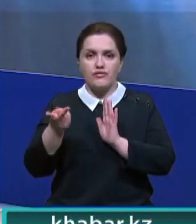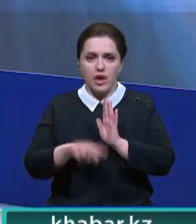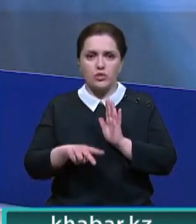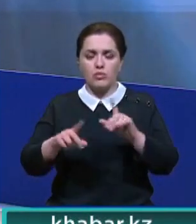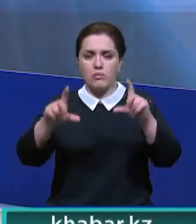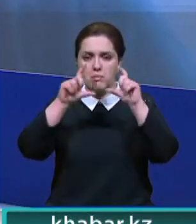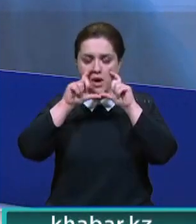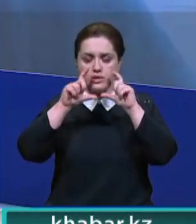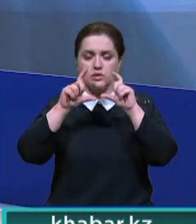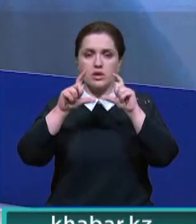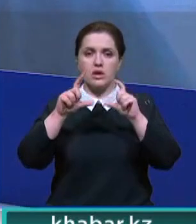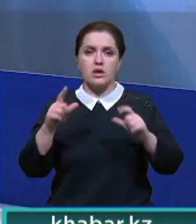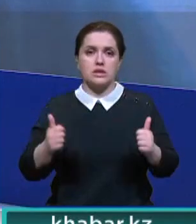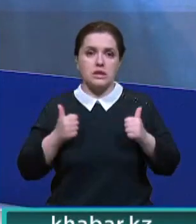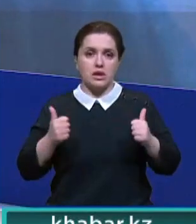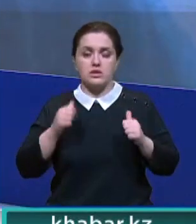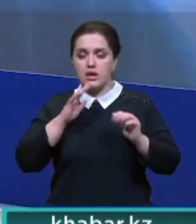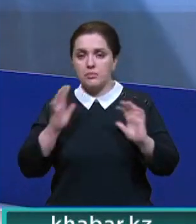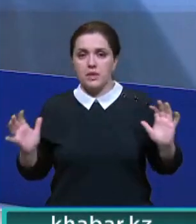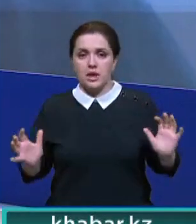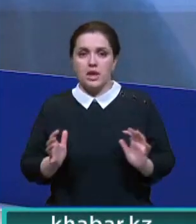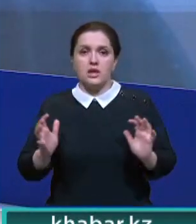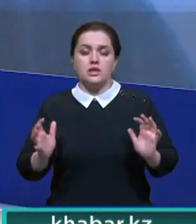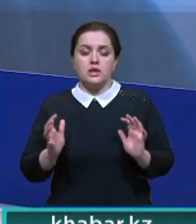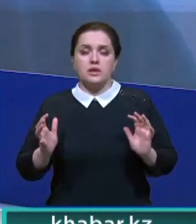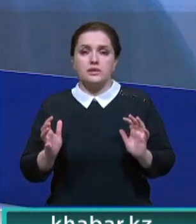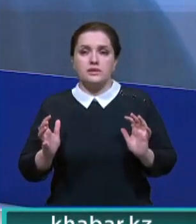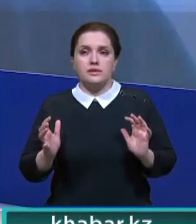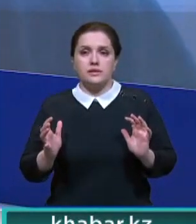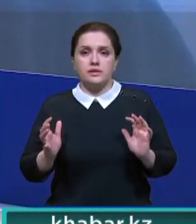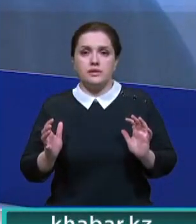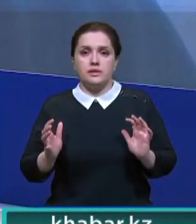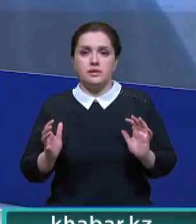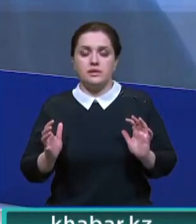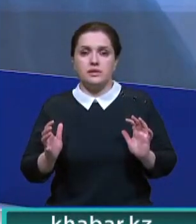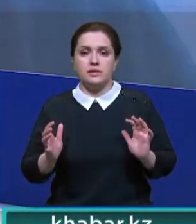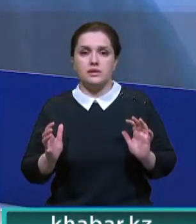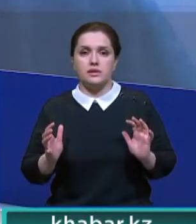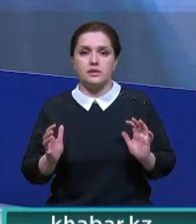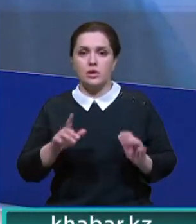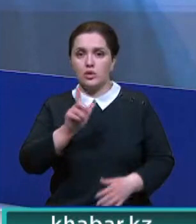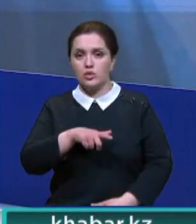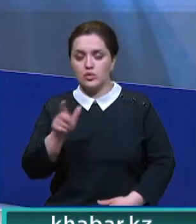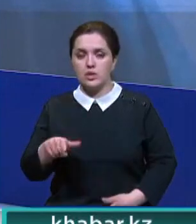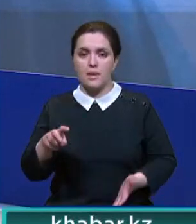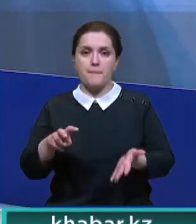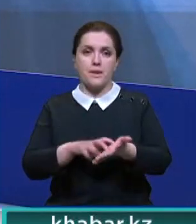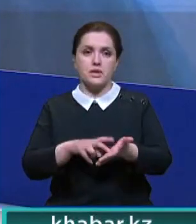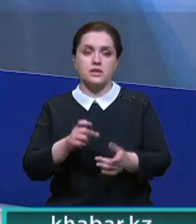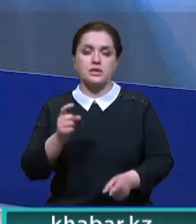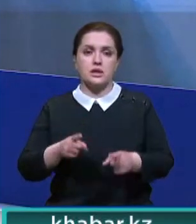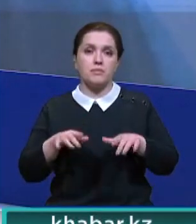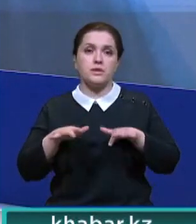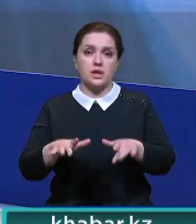они стараются максимум беречь, уберечься и заразиться. Мне кажется, люди просто боятся на самом деле